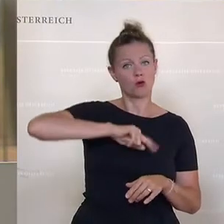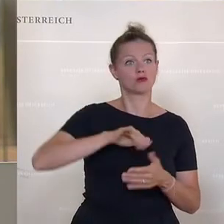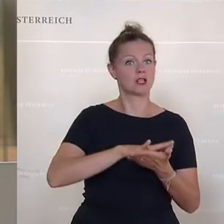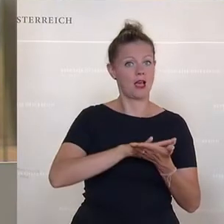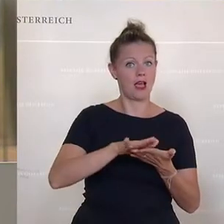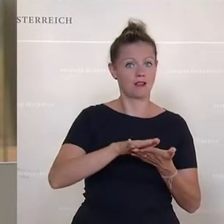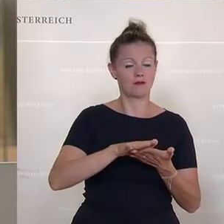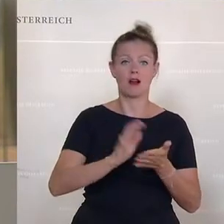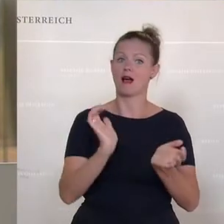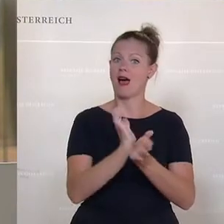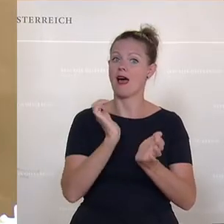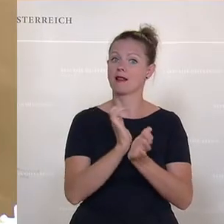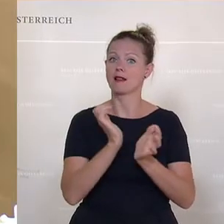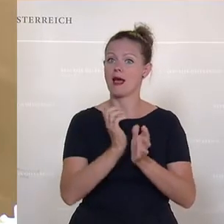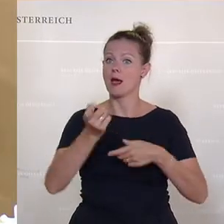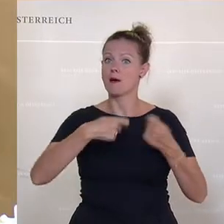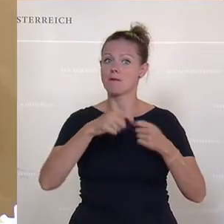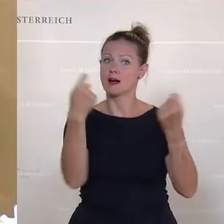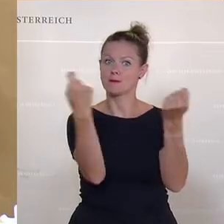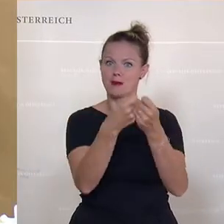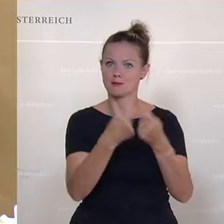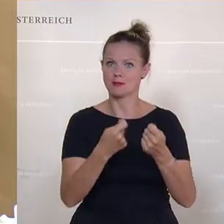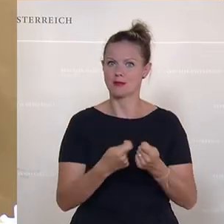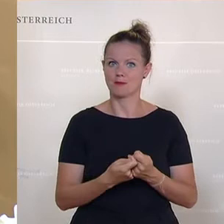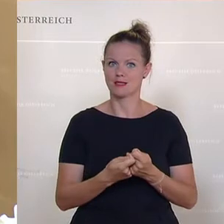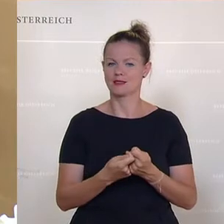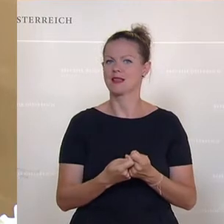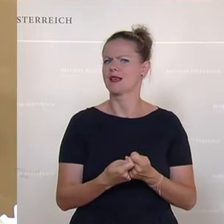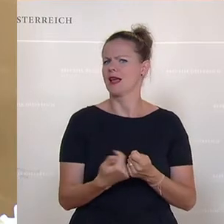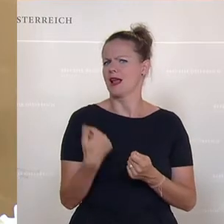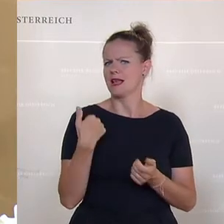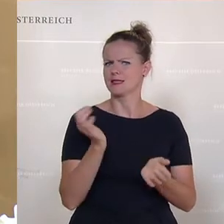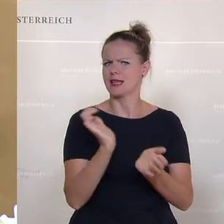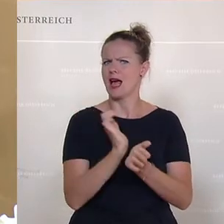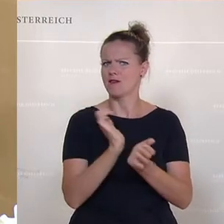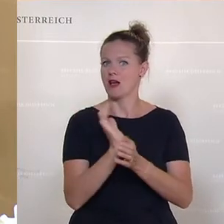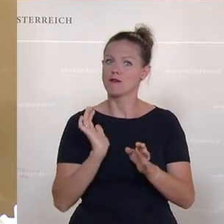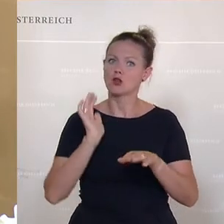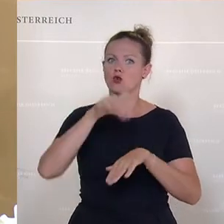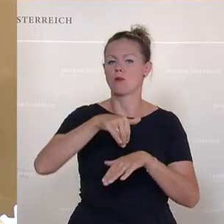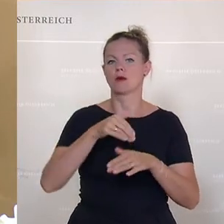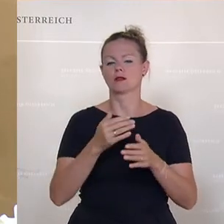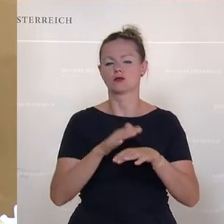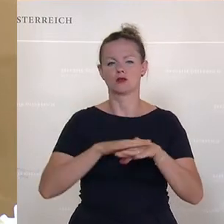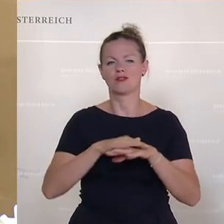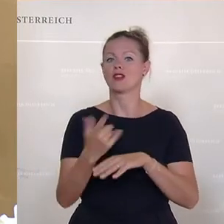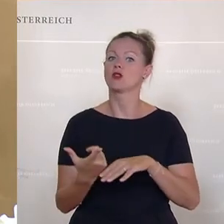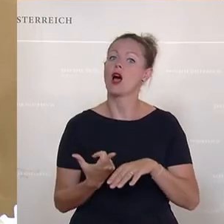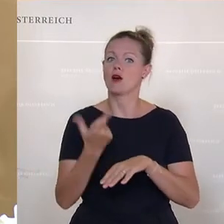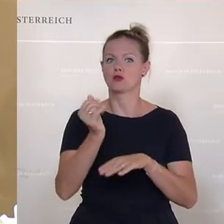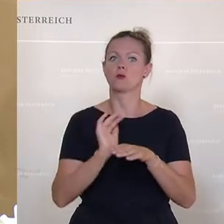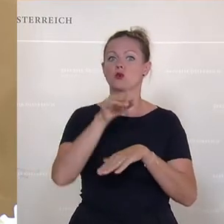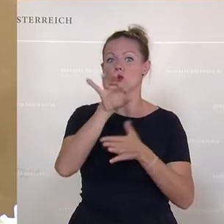Anleihen zu platzieren am Markt. Die letzte Anleihe, die wir emittiert haben, die war doppelt überzeichnet. Das heißt, da sieht man, dass wir auch einen